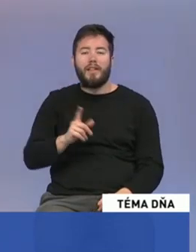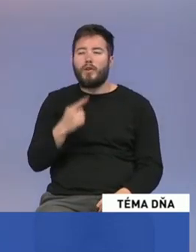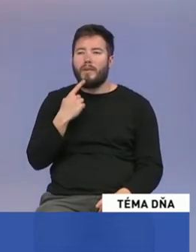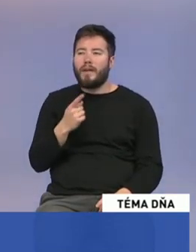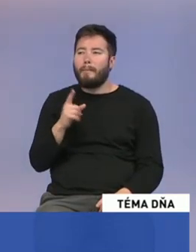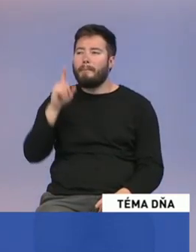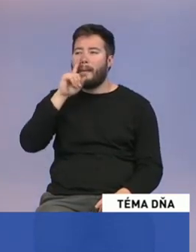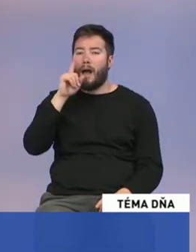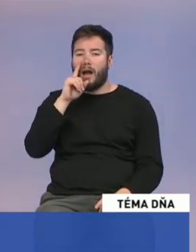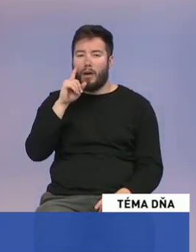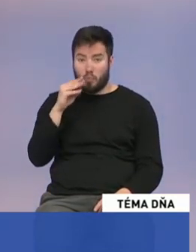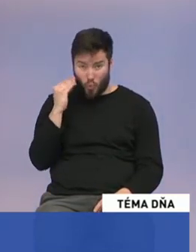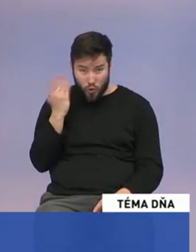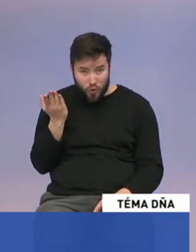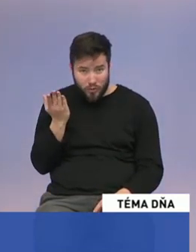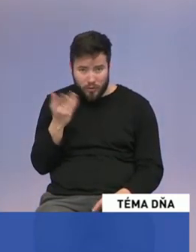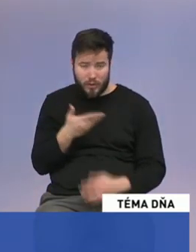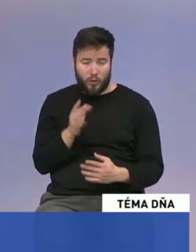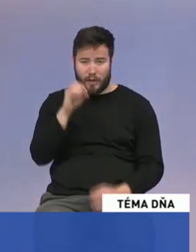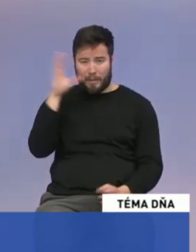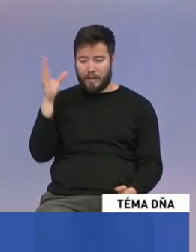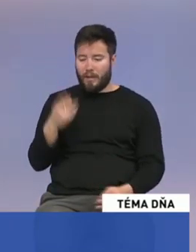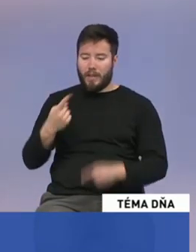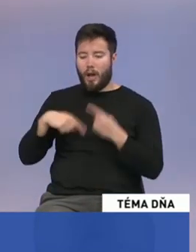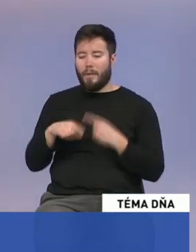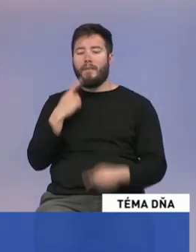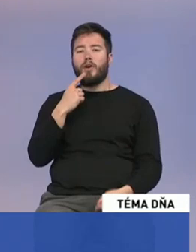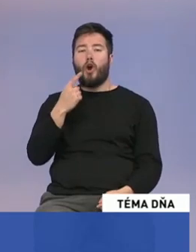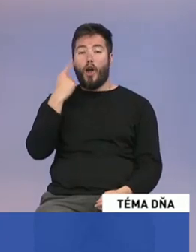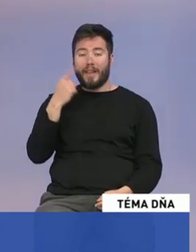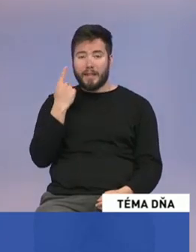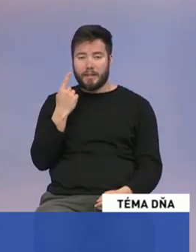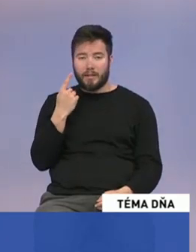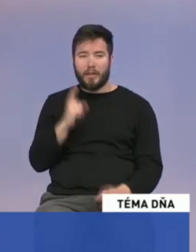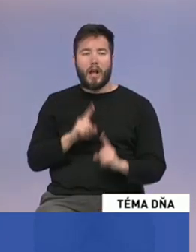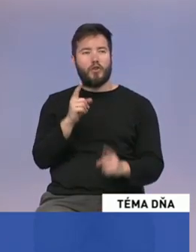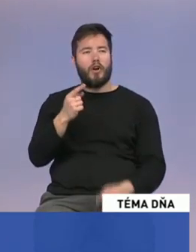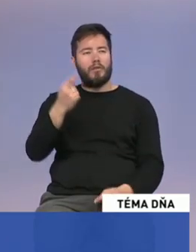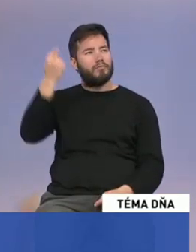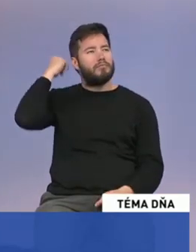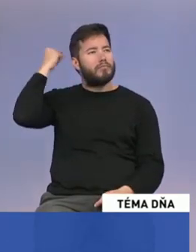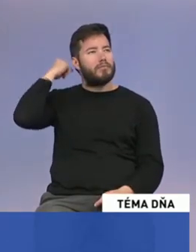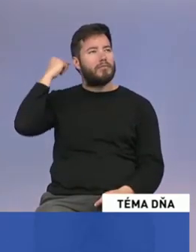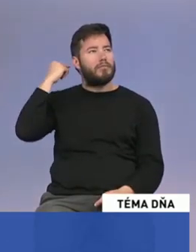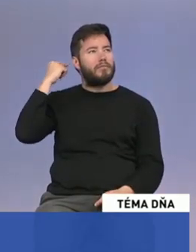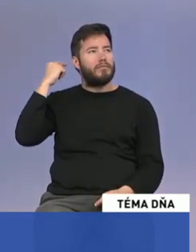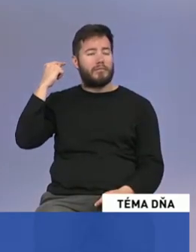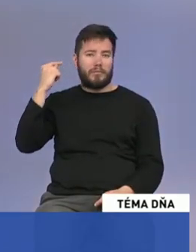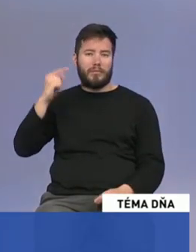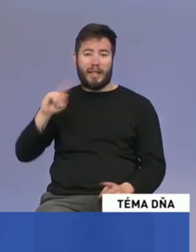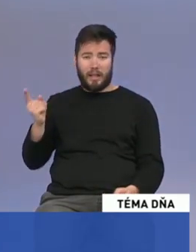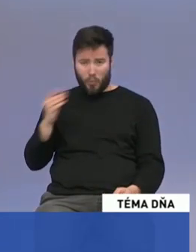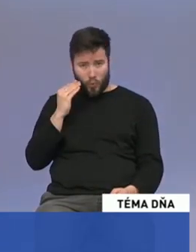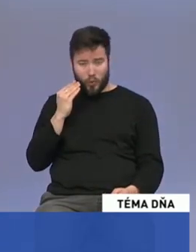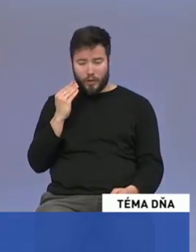predstavil môža. Alebo zase naopak, keď poviete otec, aby si niekto predstavil niekoho iného. Ale